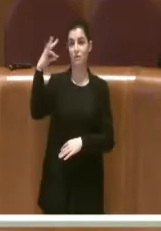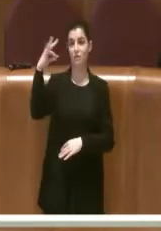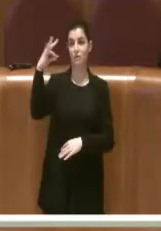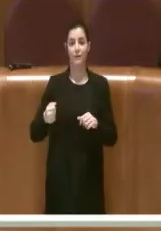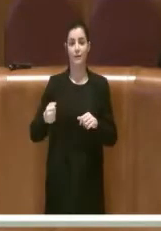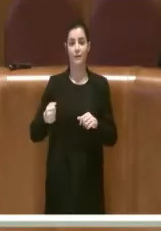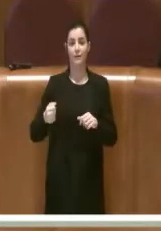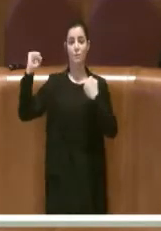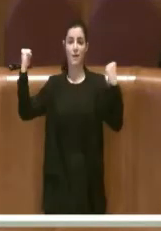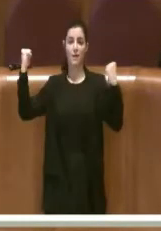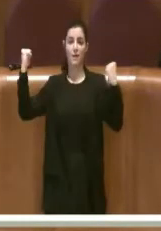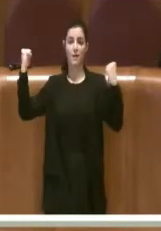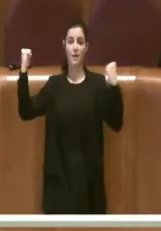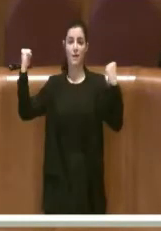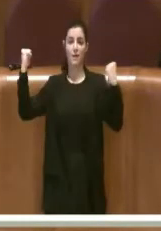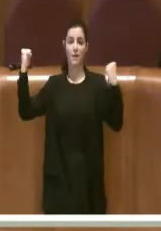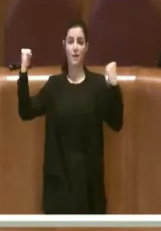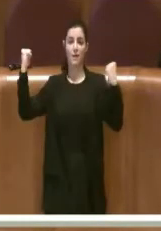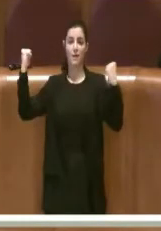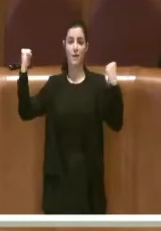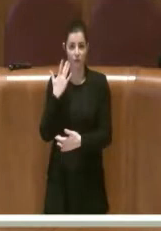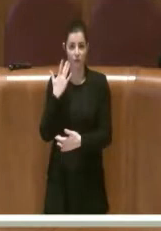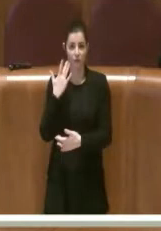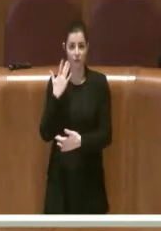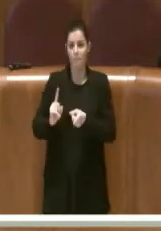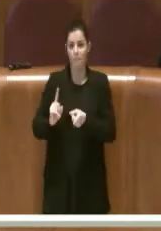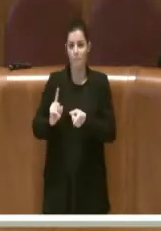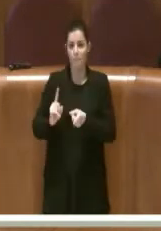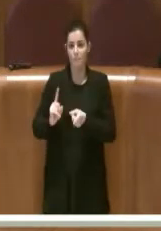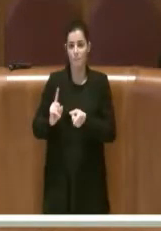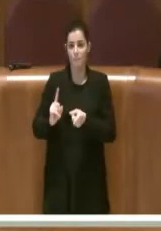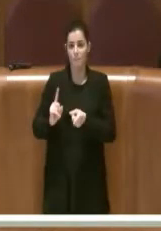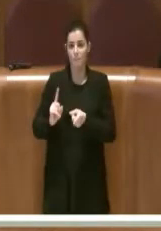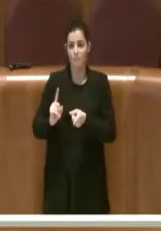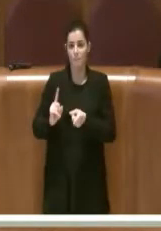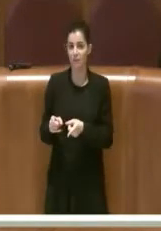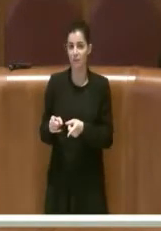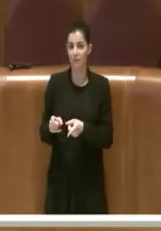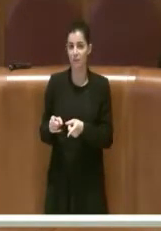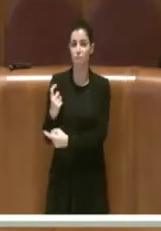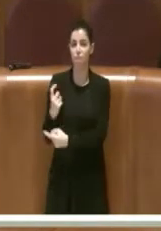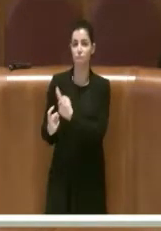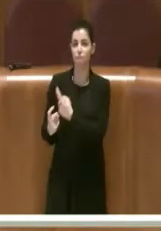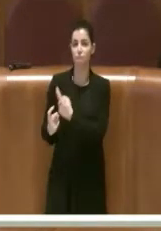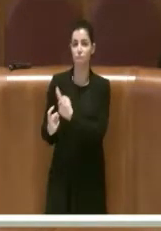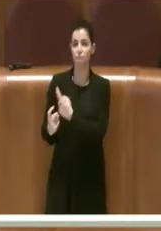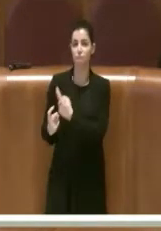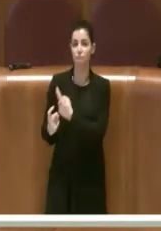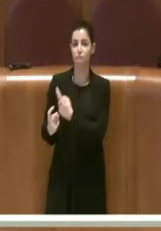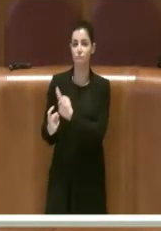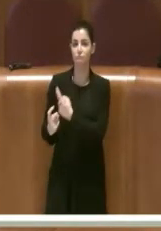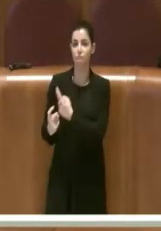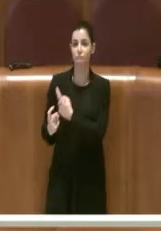insomma abbiamo visto che è un'aggiunta prettamente politica, proveniente da logiche